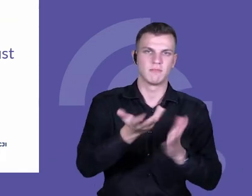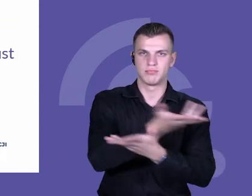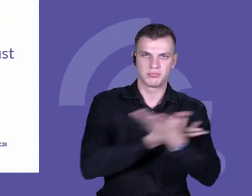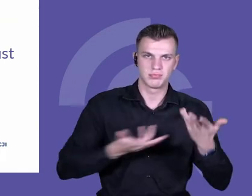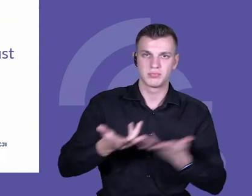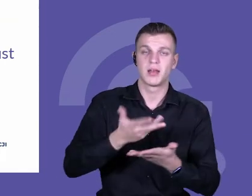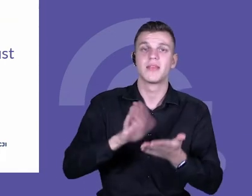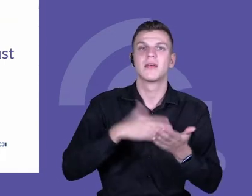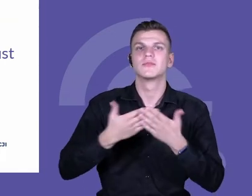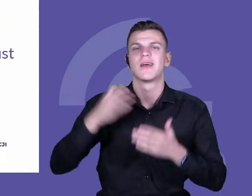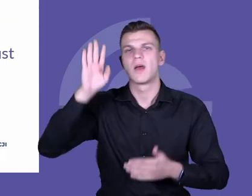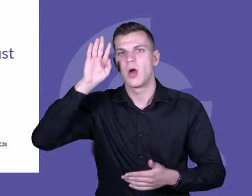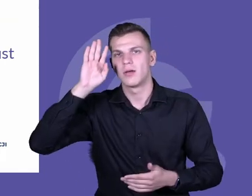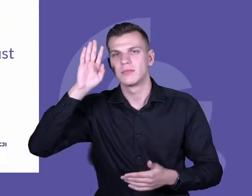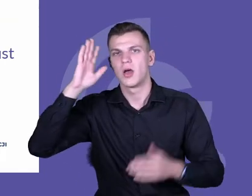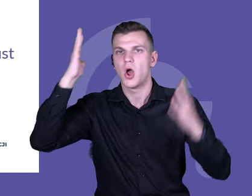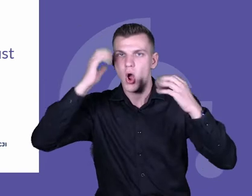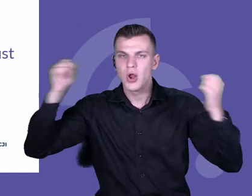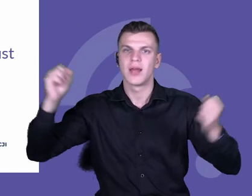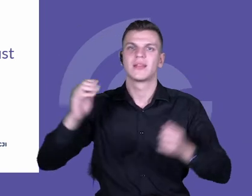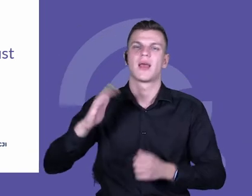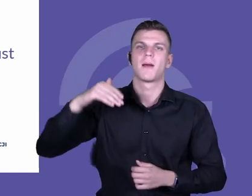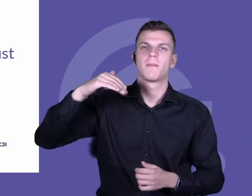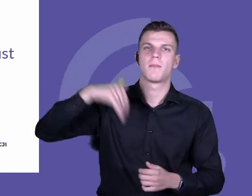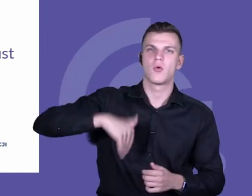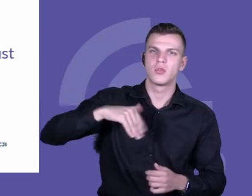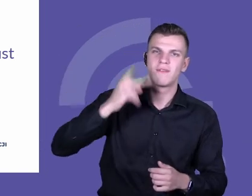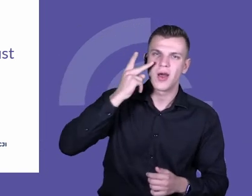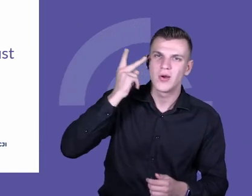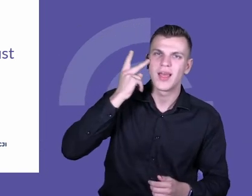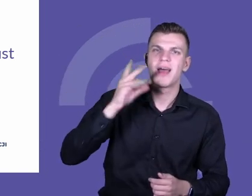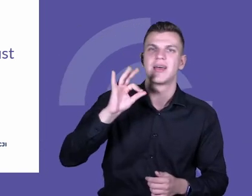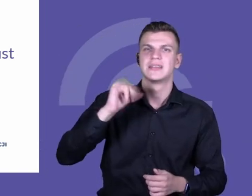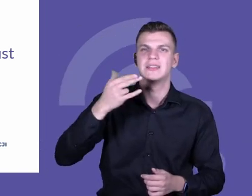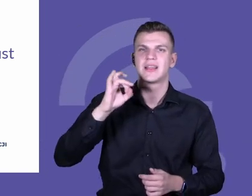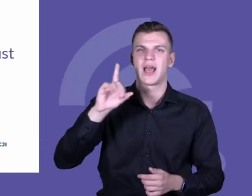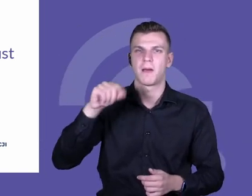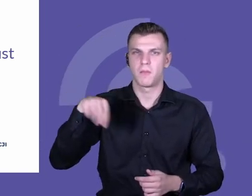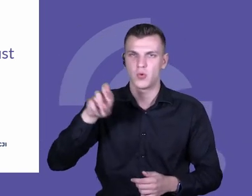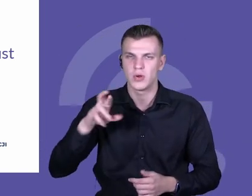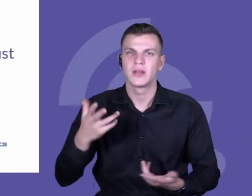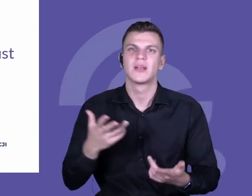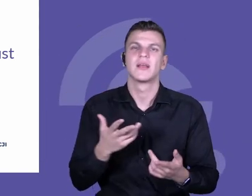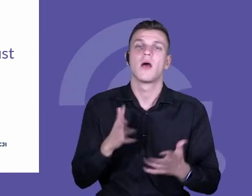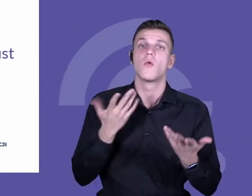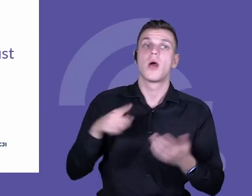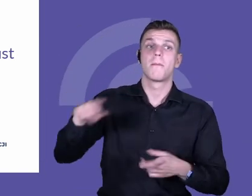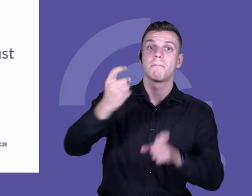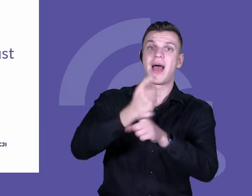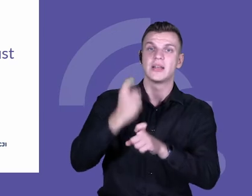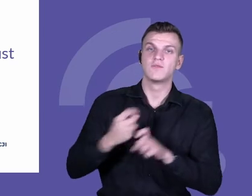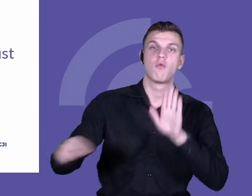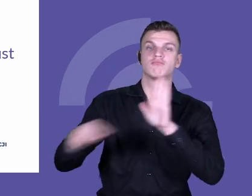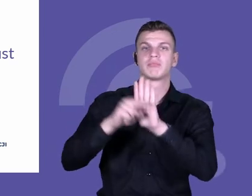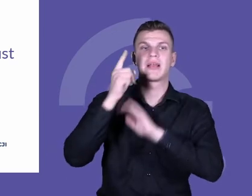w Nederlandach, w Holandii, w Południowej Korei, w Singaporze. Te kraje, które przyjęły jako politykę krajową współpracę